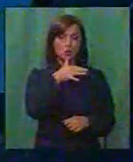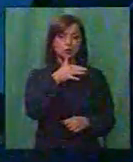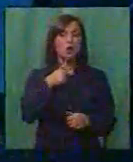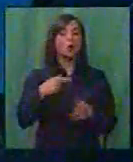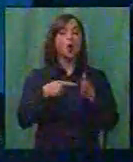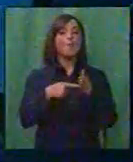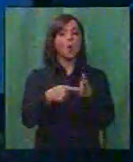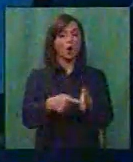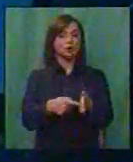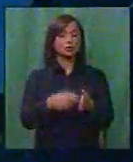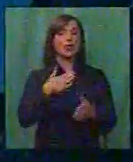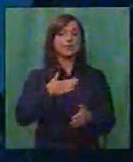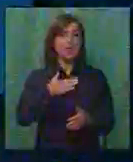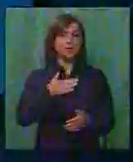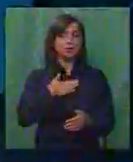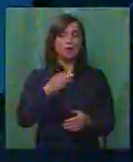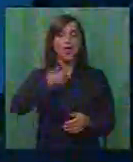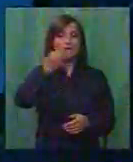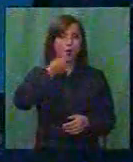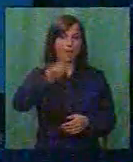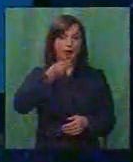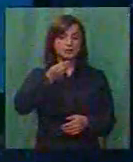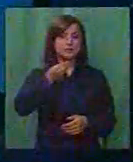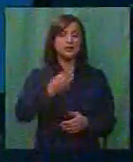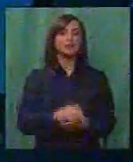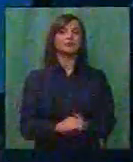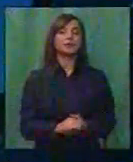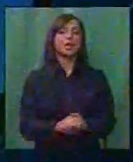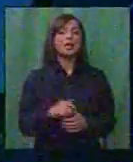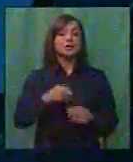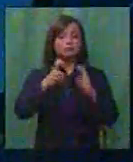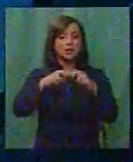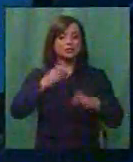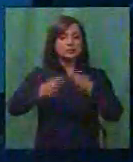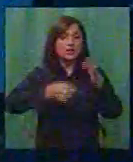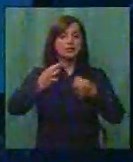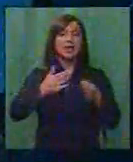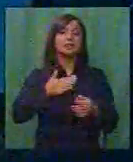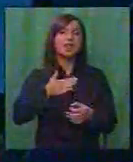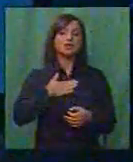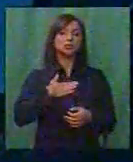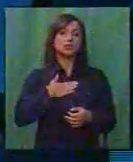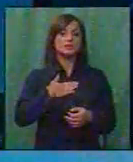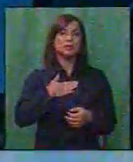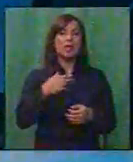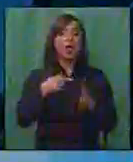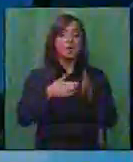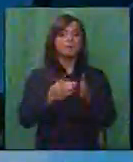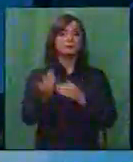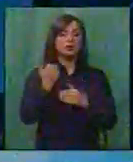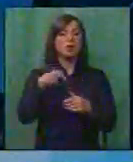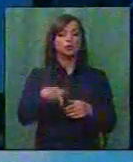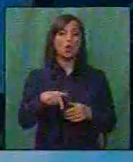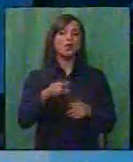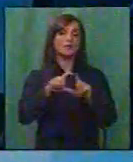тоа го покажуваат и нашите информации, односно истраги, и нашите представките што